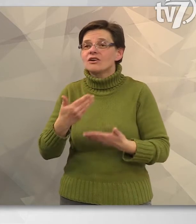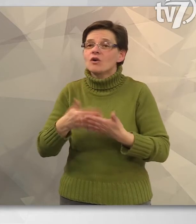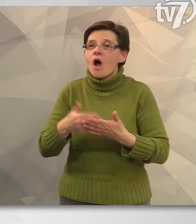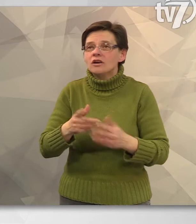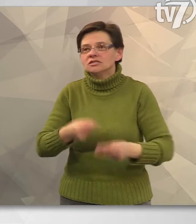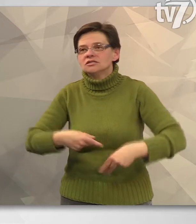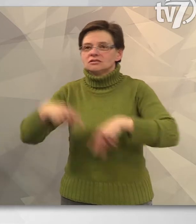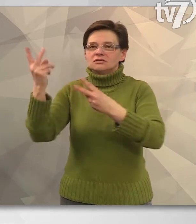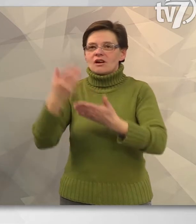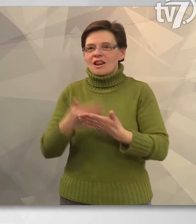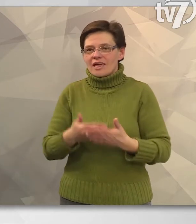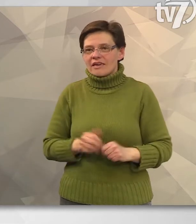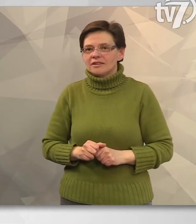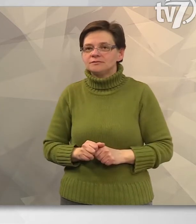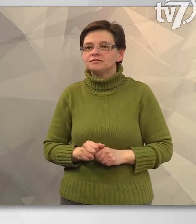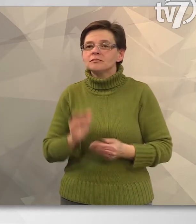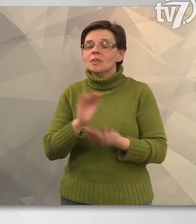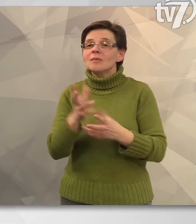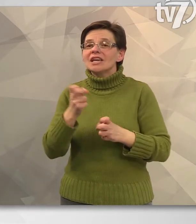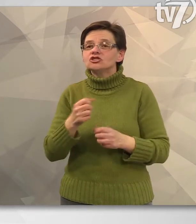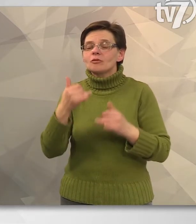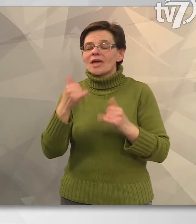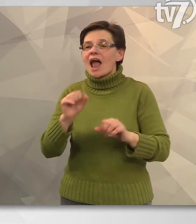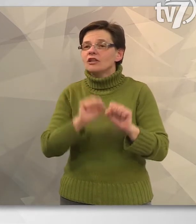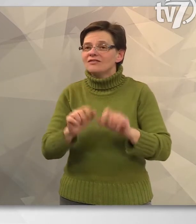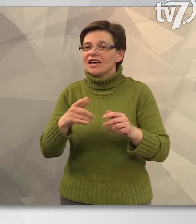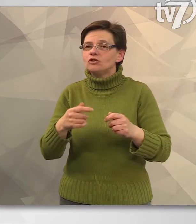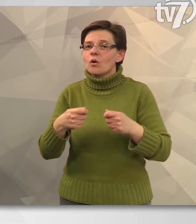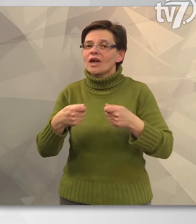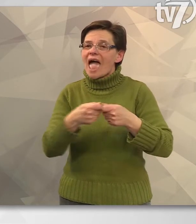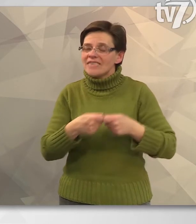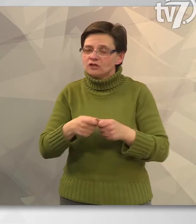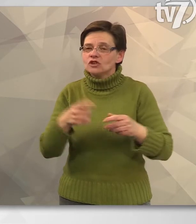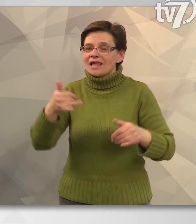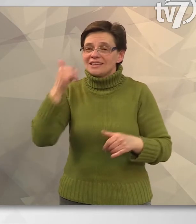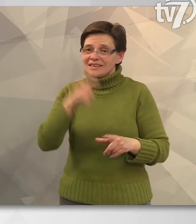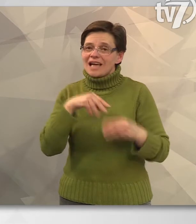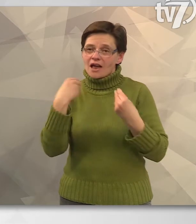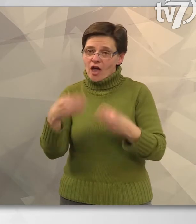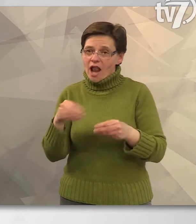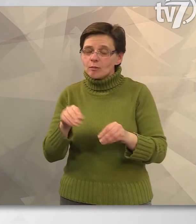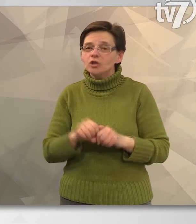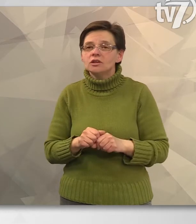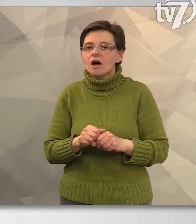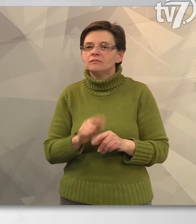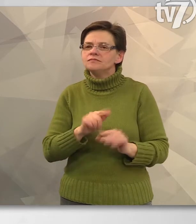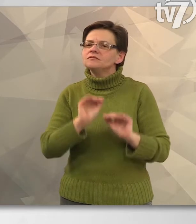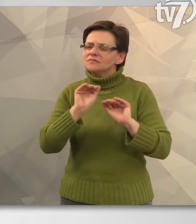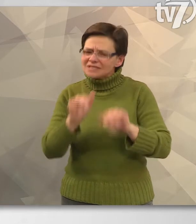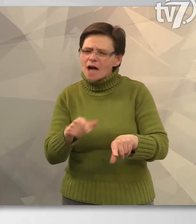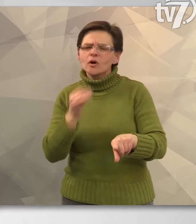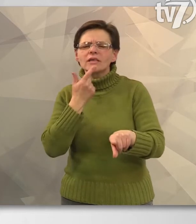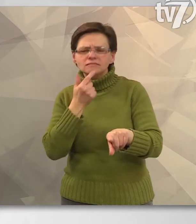menhelyeken és a gyepmesteri telepeken. A Csabai Állatvédők Egyesületi Titkára megkeresésünkre elmondta,